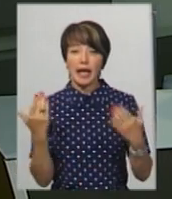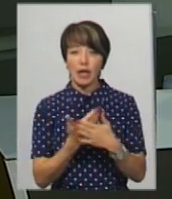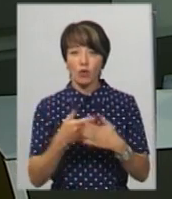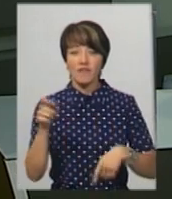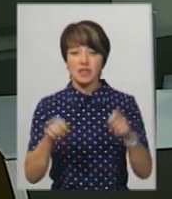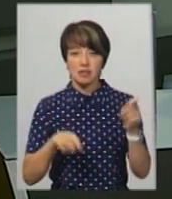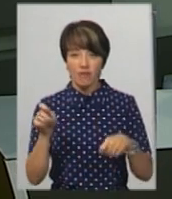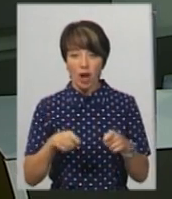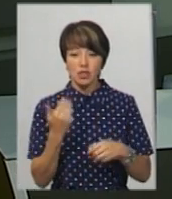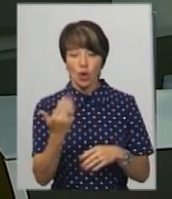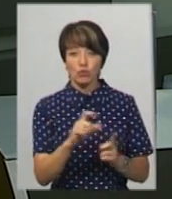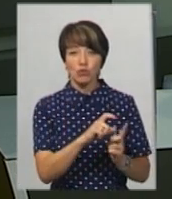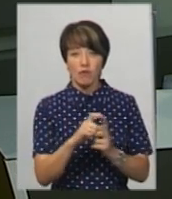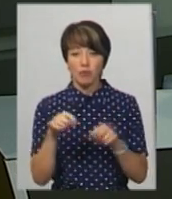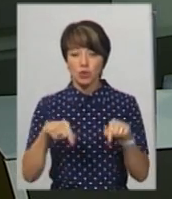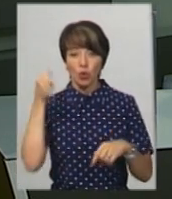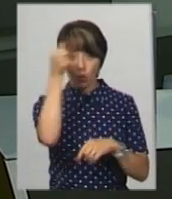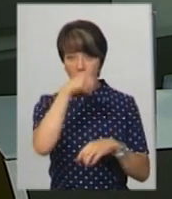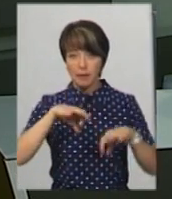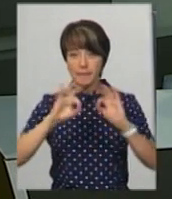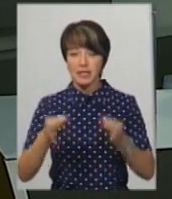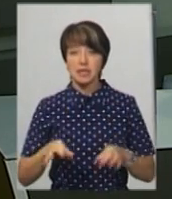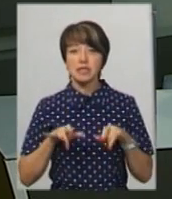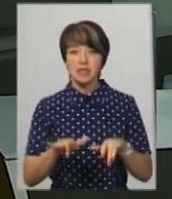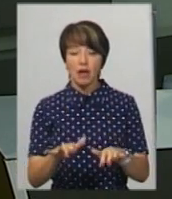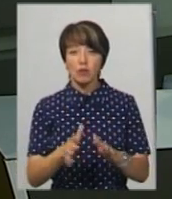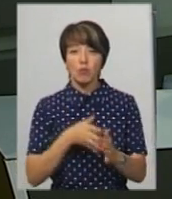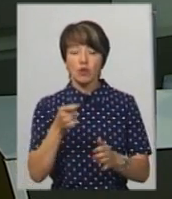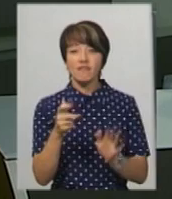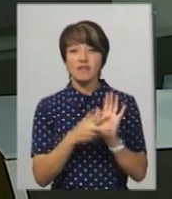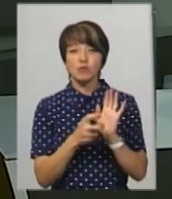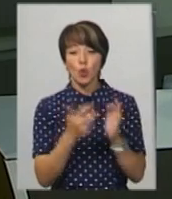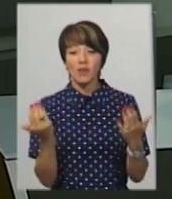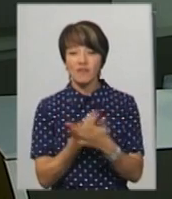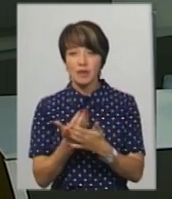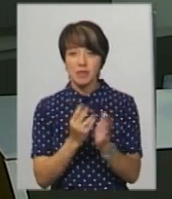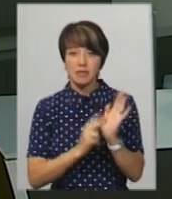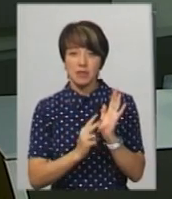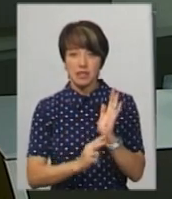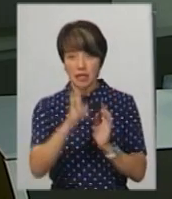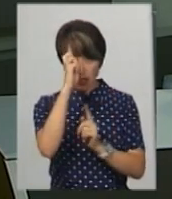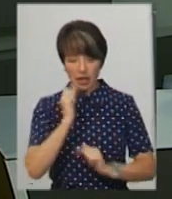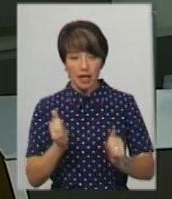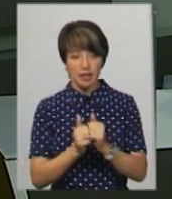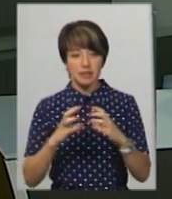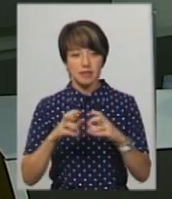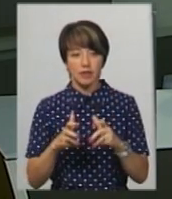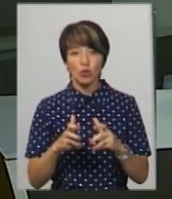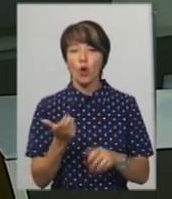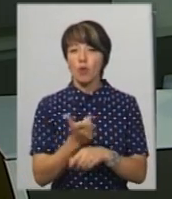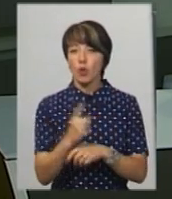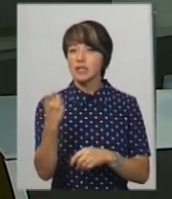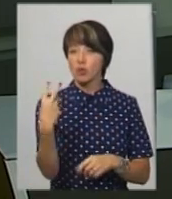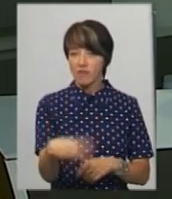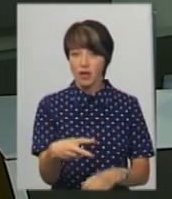Андрій Заяць. За його словами, цьогоріч на мистецький захід подано майже 800 фільмів із 70 країн світу, з яких понад